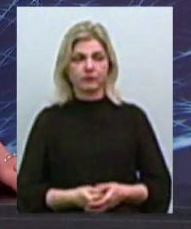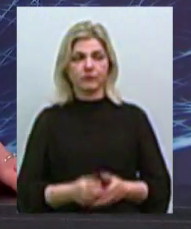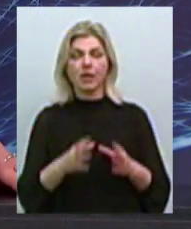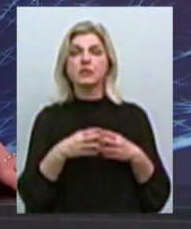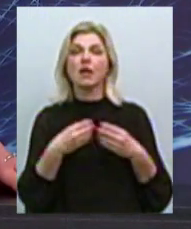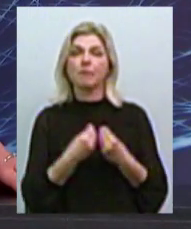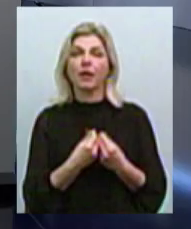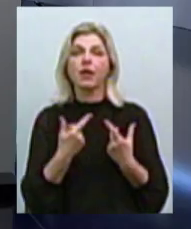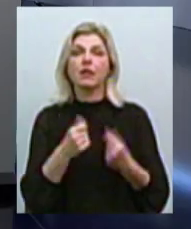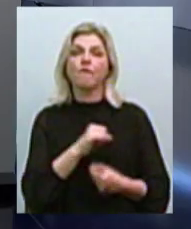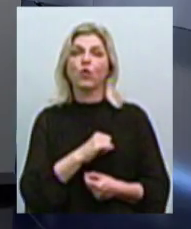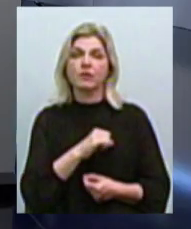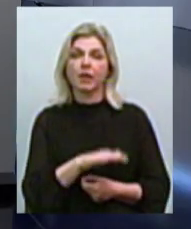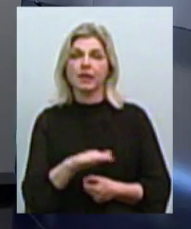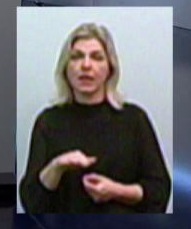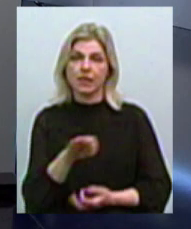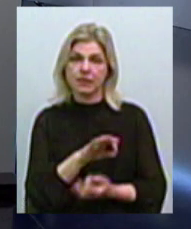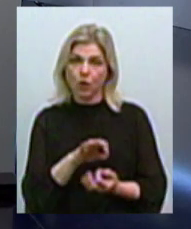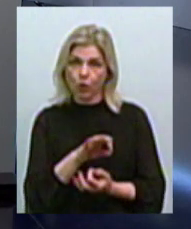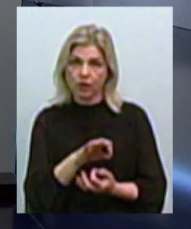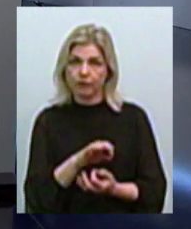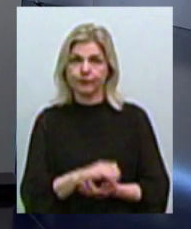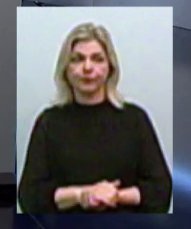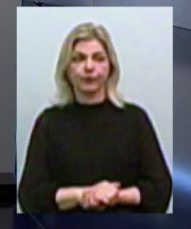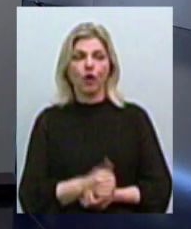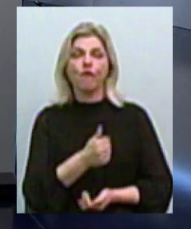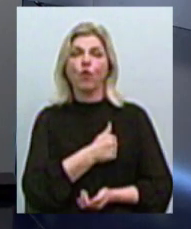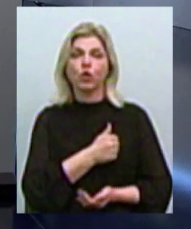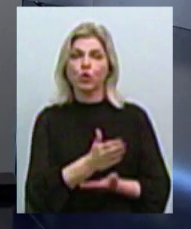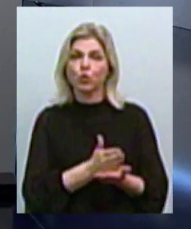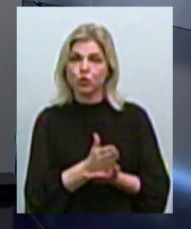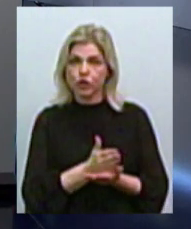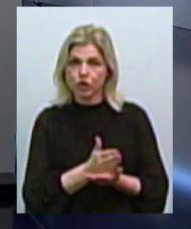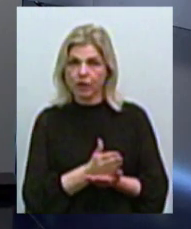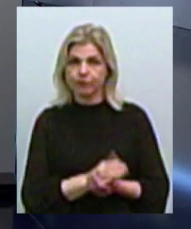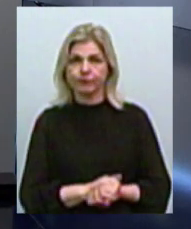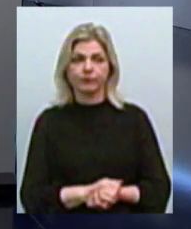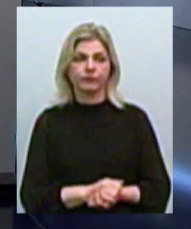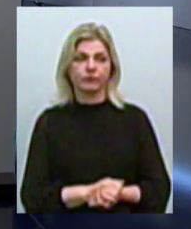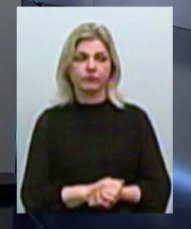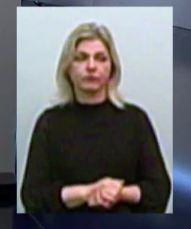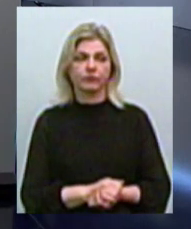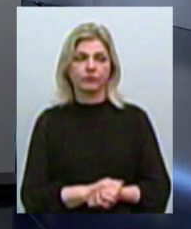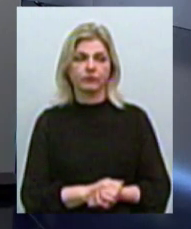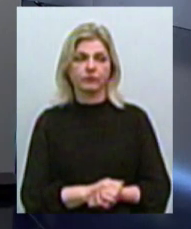которых воспитываются дети-сироты, это военнослужащие. Так,